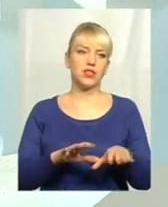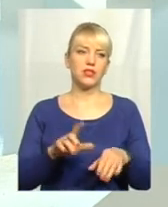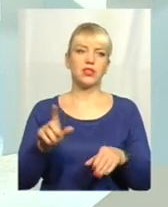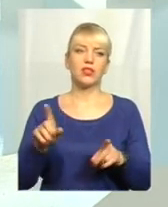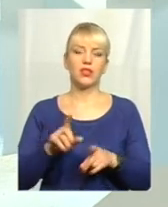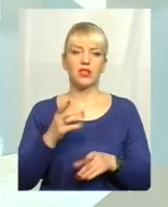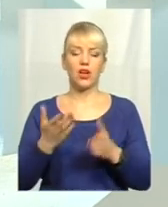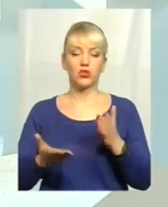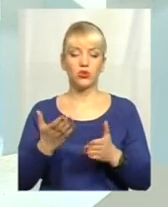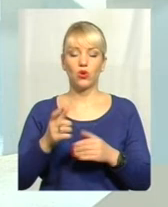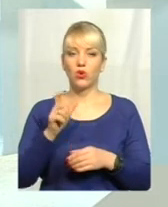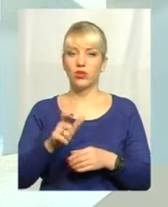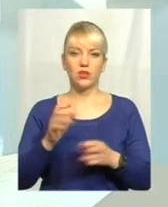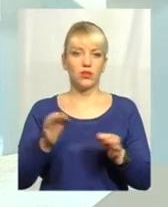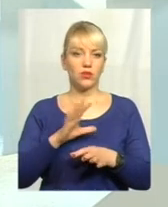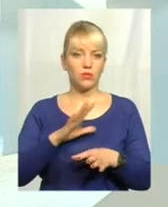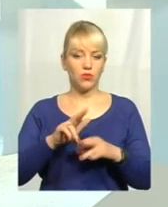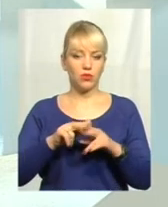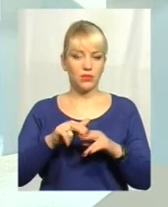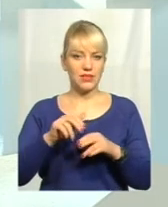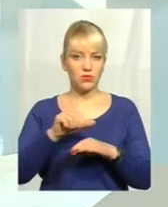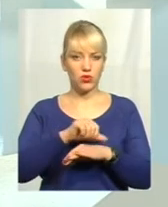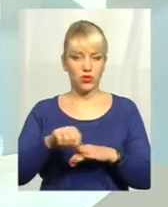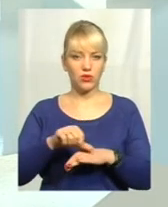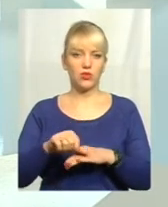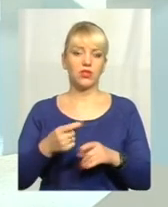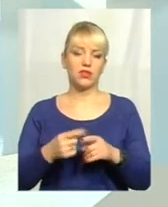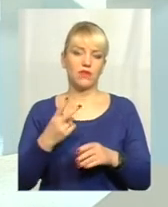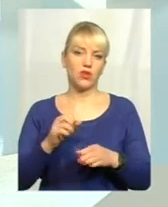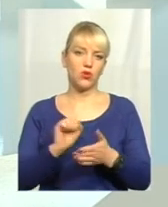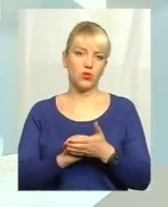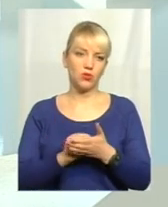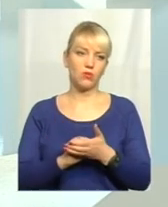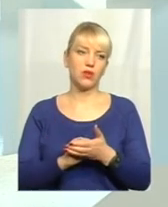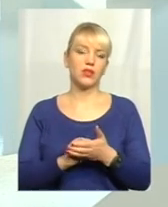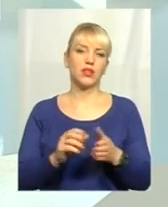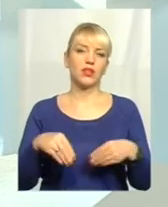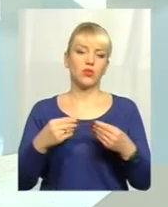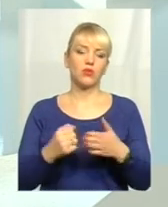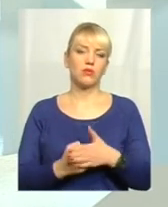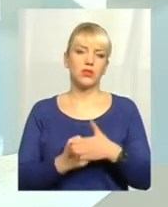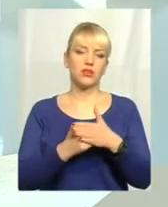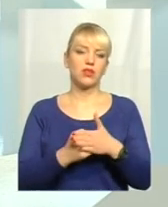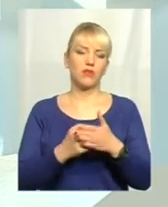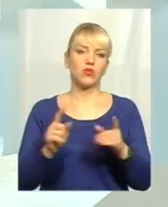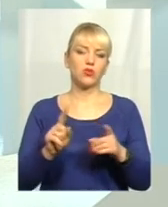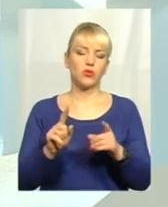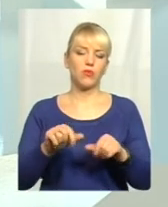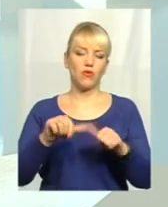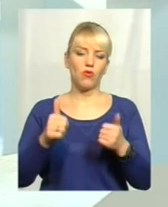було ніяких документів, то, в принципі, цих два документа цілком дають підставу для того, щоб оформити заяву для